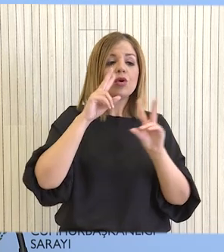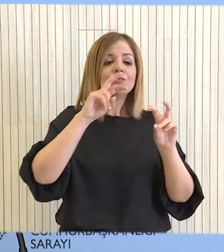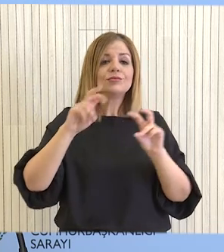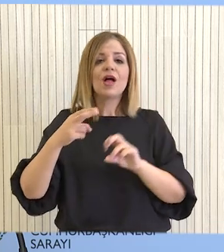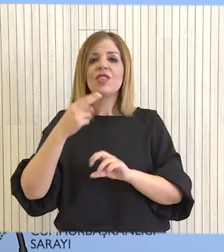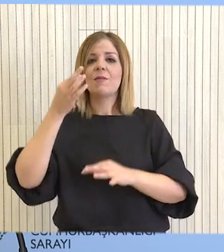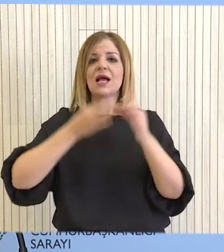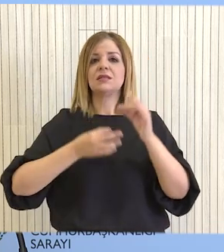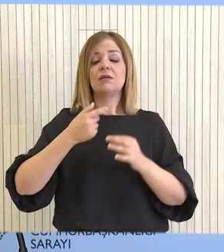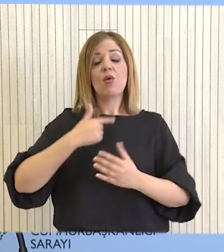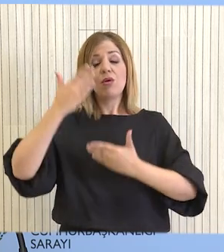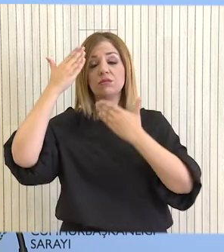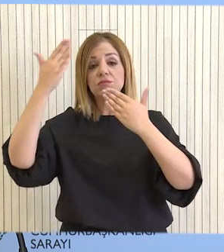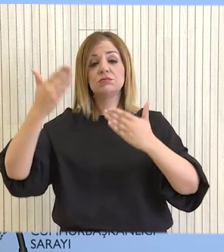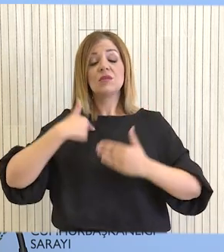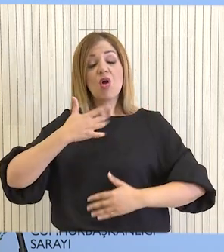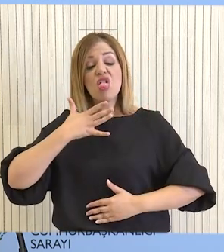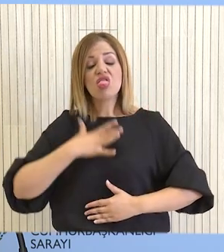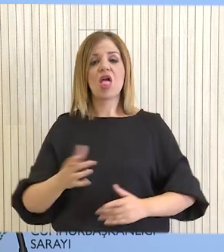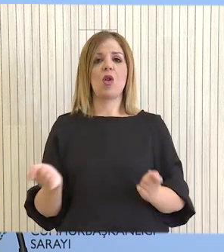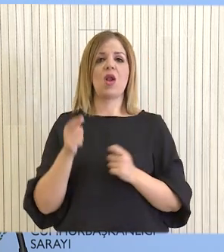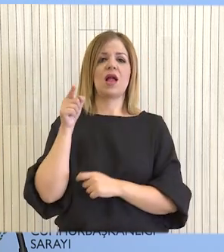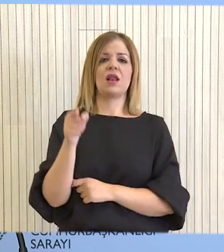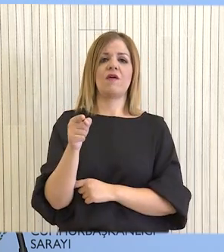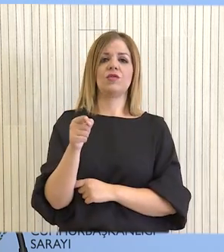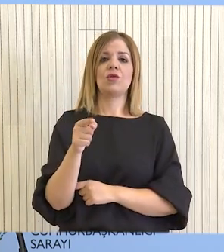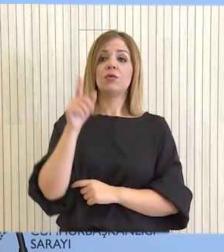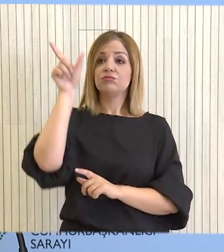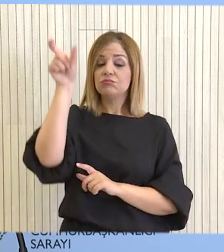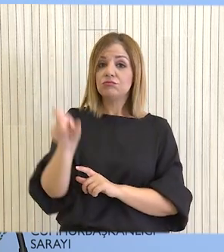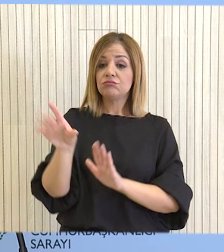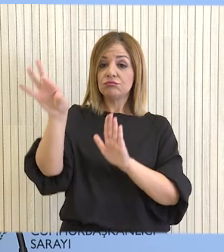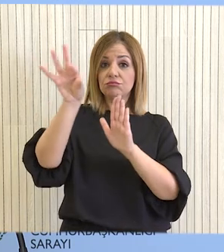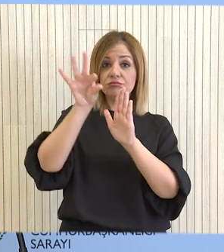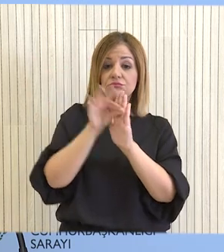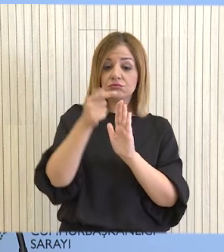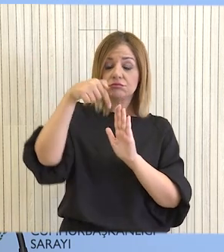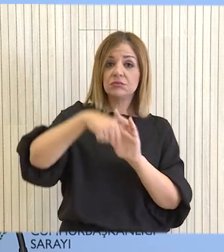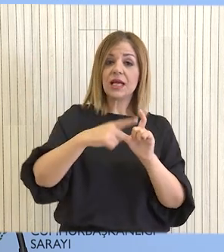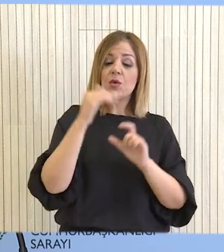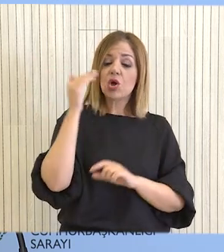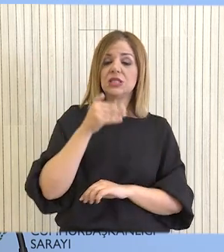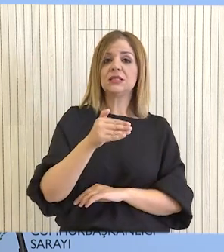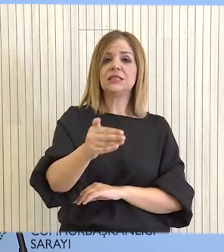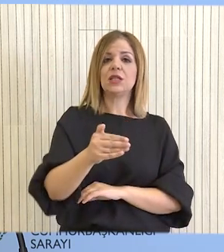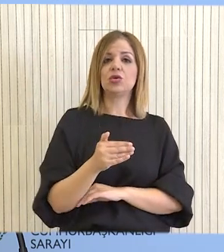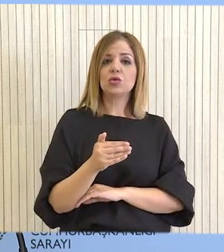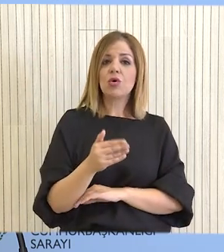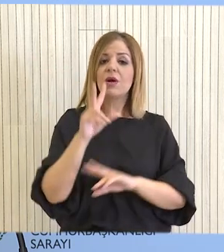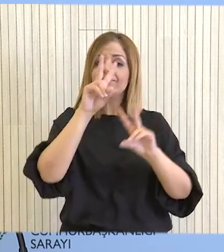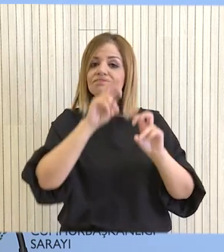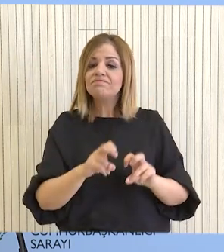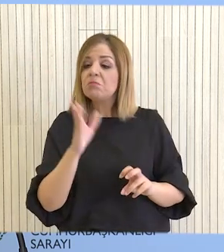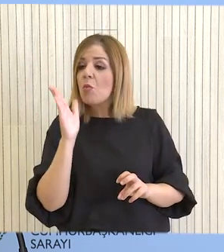κάτι το οποίο εμείς χαιρετίζουμε, κάτι το οποίο εμείς επιθυμούμε να διοριστεί μια προσωπικότητα από πλευράς του Γενικού Γραμματέα το συντομότερο δυνατόν για να